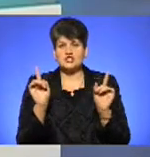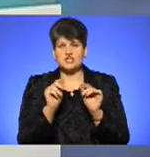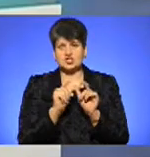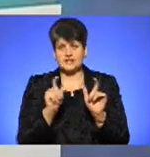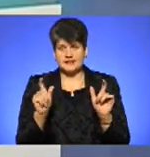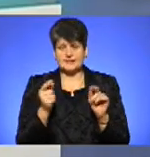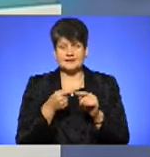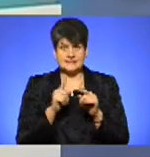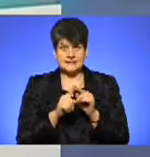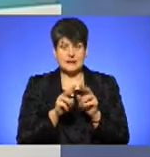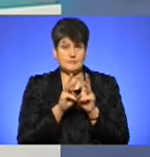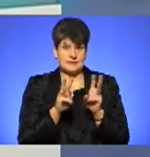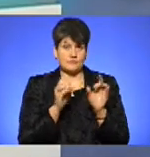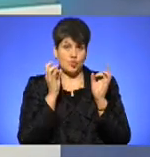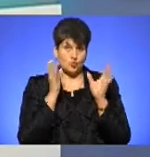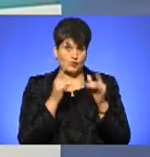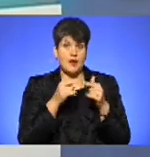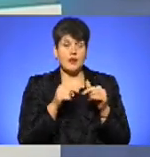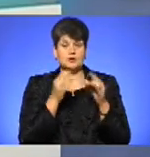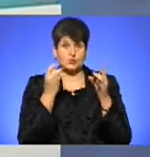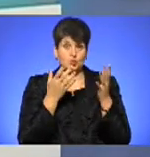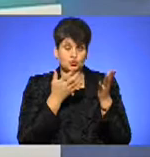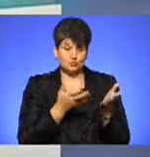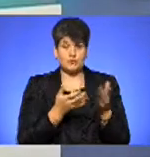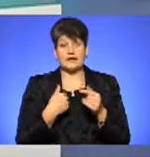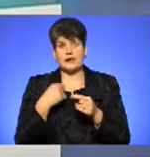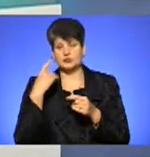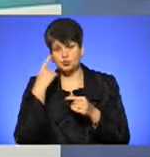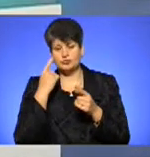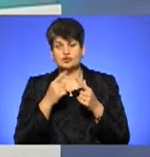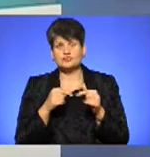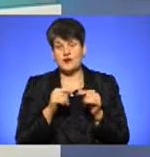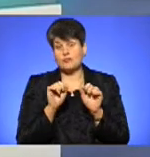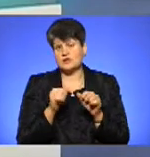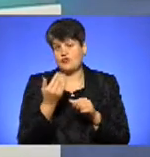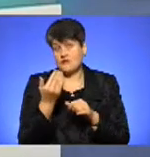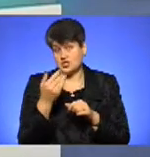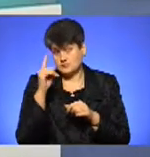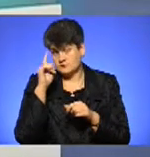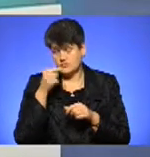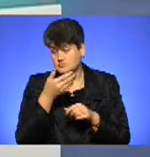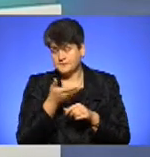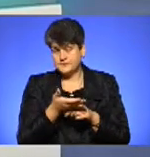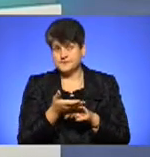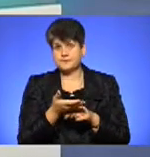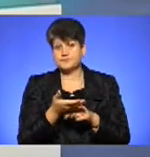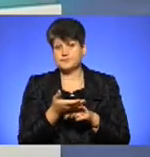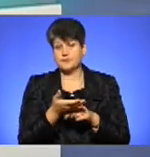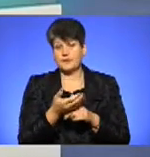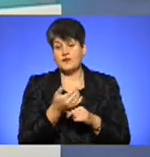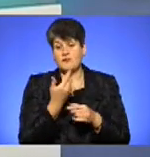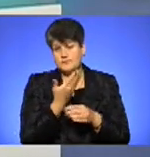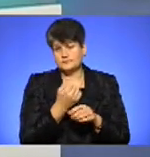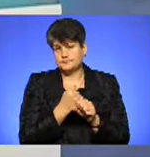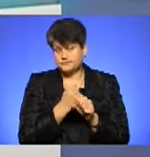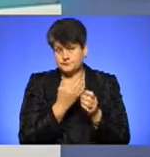Міністерства культури, галузі культури. І я думаю, що також у сфері, можливо, вашої компетенції, і ваших повноважень,